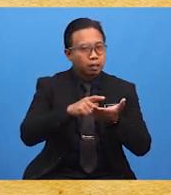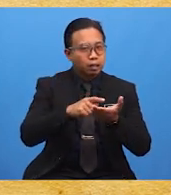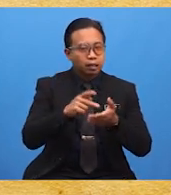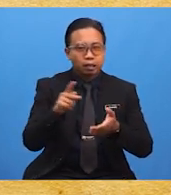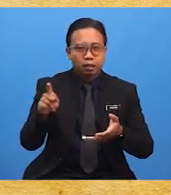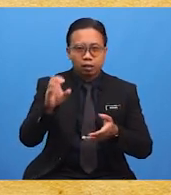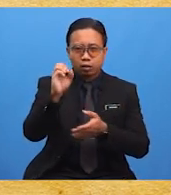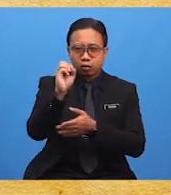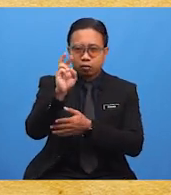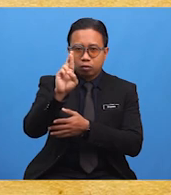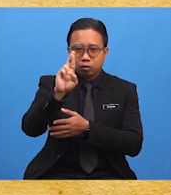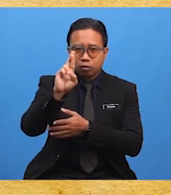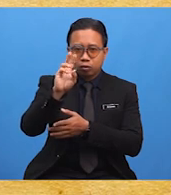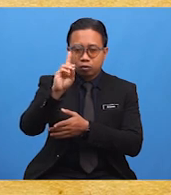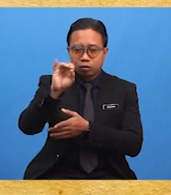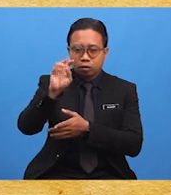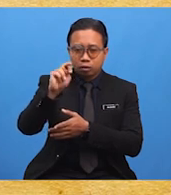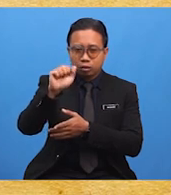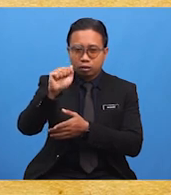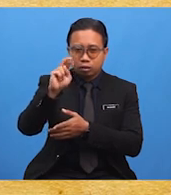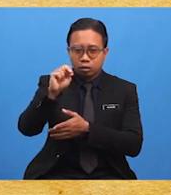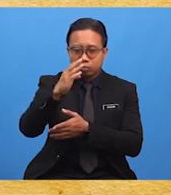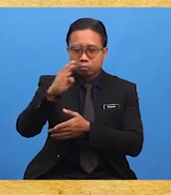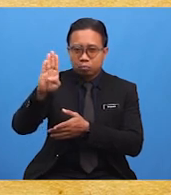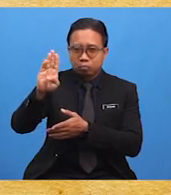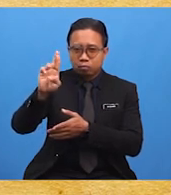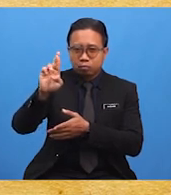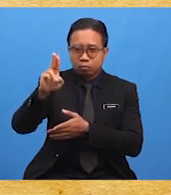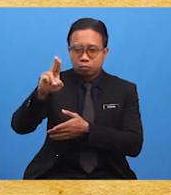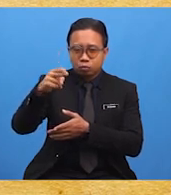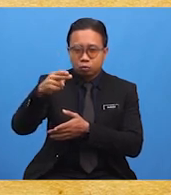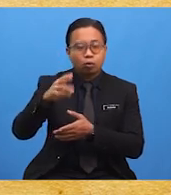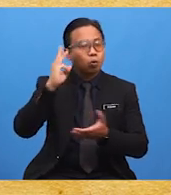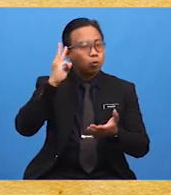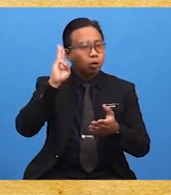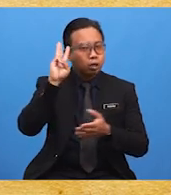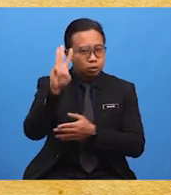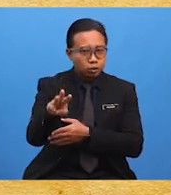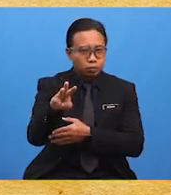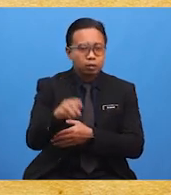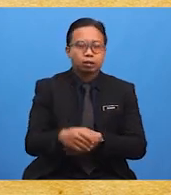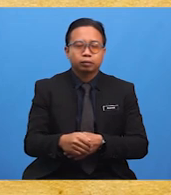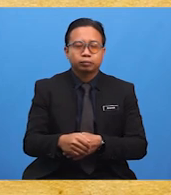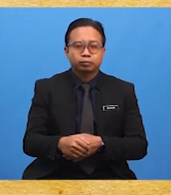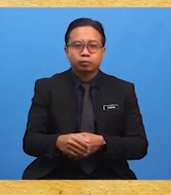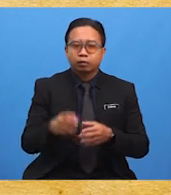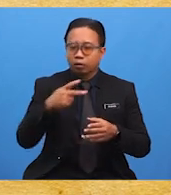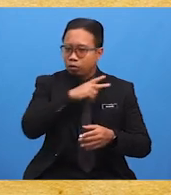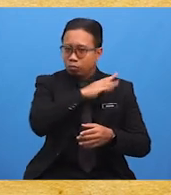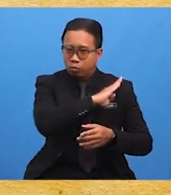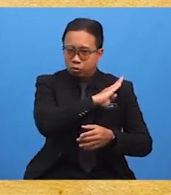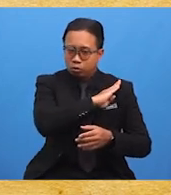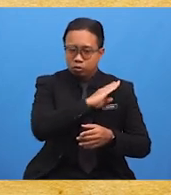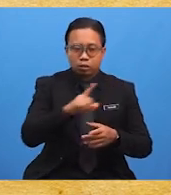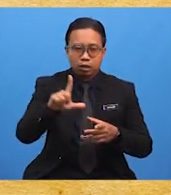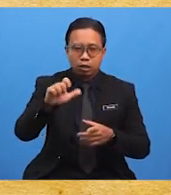tahun 1912 yang mewajibkan majikan ladang mendirikan sekolah Tamil di ladang.